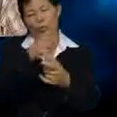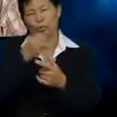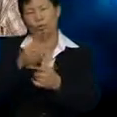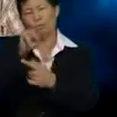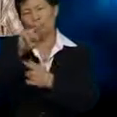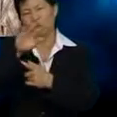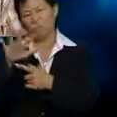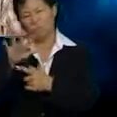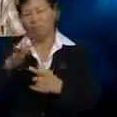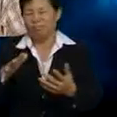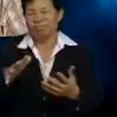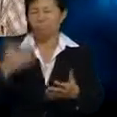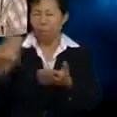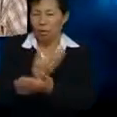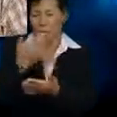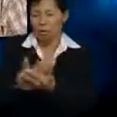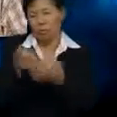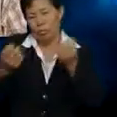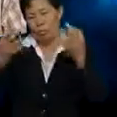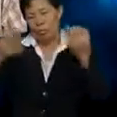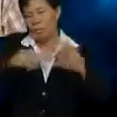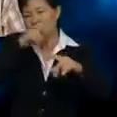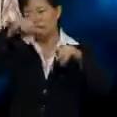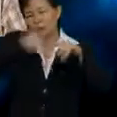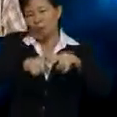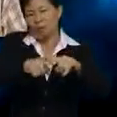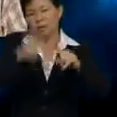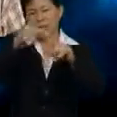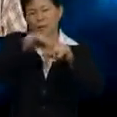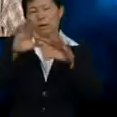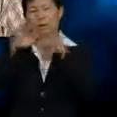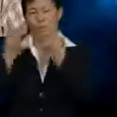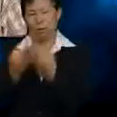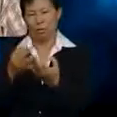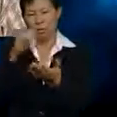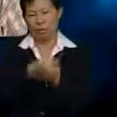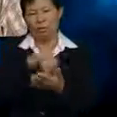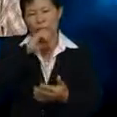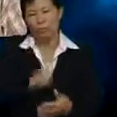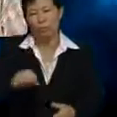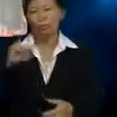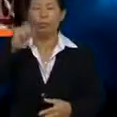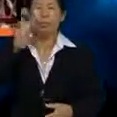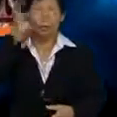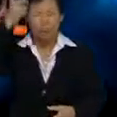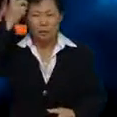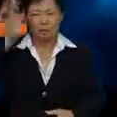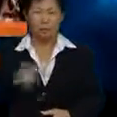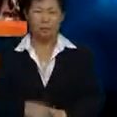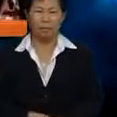Barulah Mereka Kebanyakan Tidak bergantung Kepada keluarga Dan itulah Antara umur matang Bagi orang Melayu